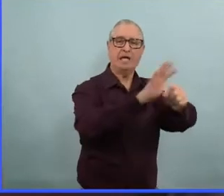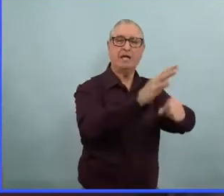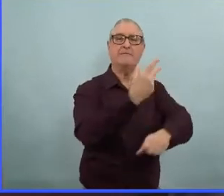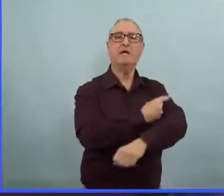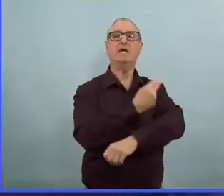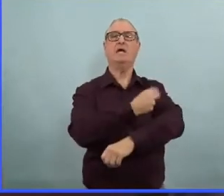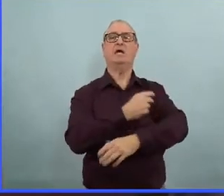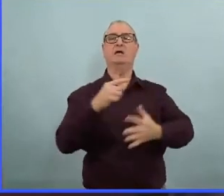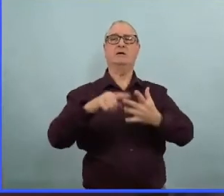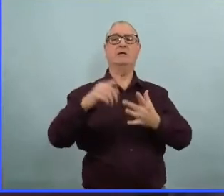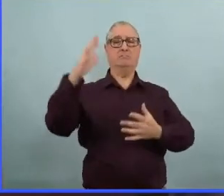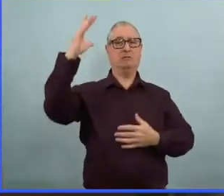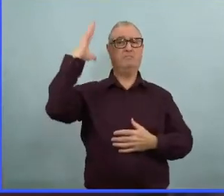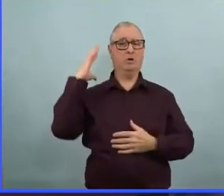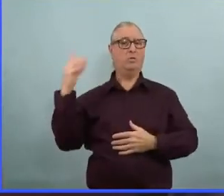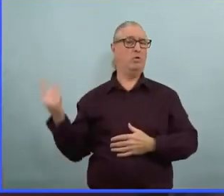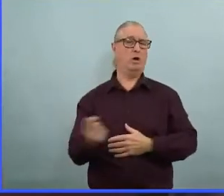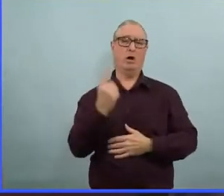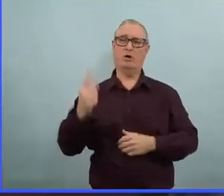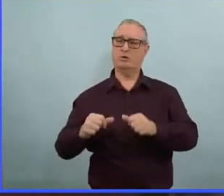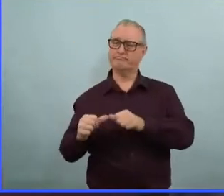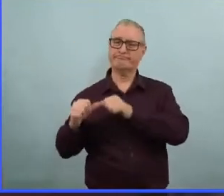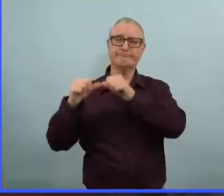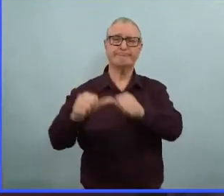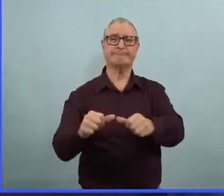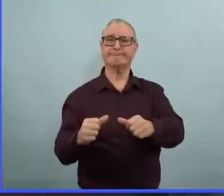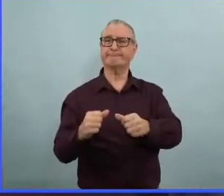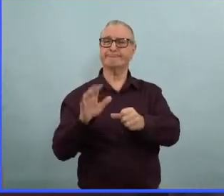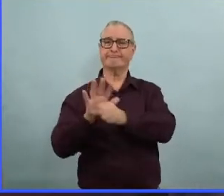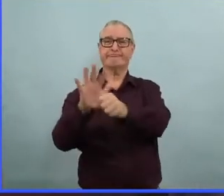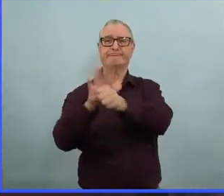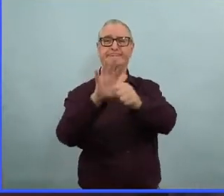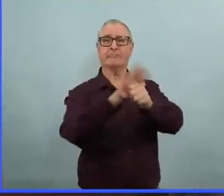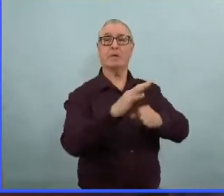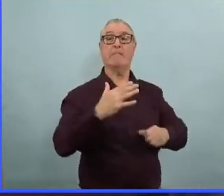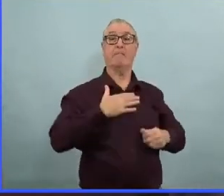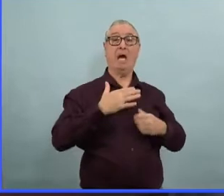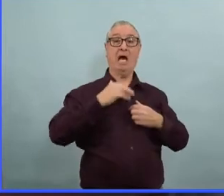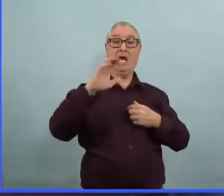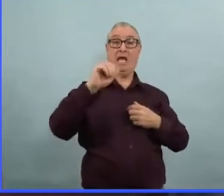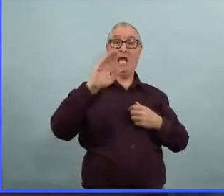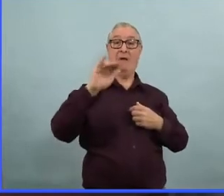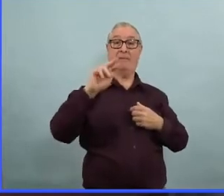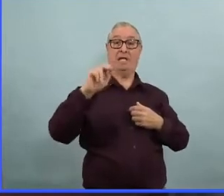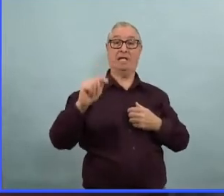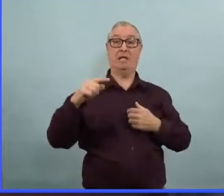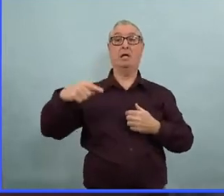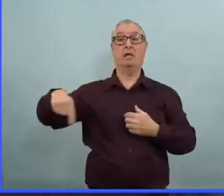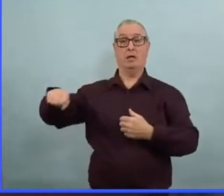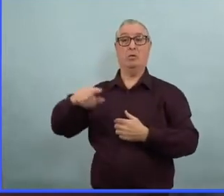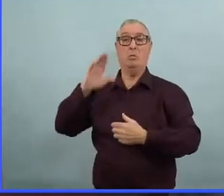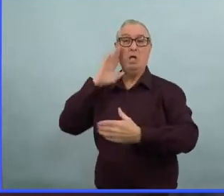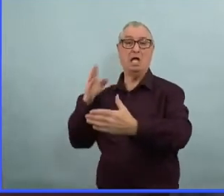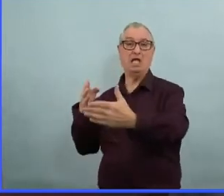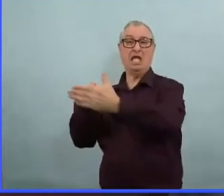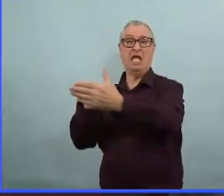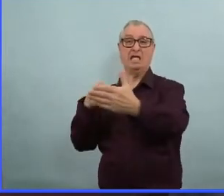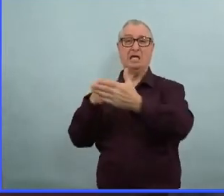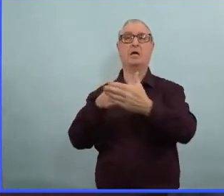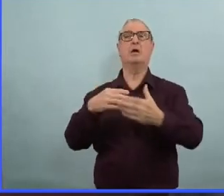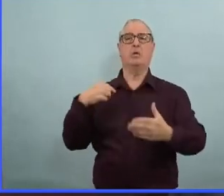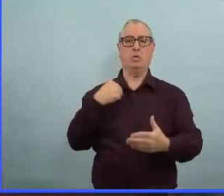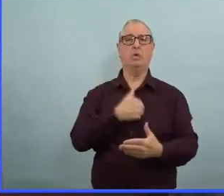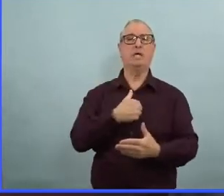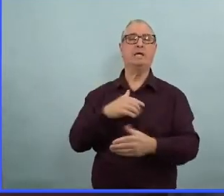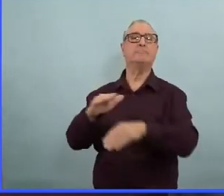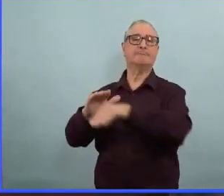Ces personnes qui ont un message contraire, eh bien, ont été retirés de leur poste et nous continuons à avoir des discussions au sein du caucus. Je crois qu'il est important que les